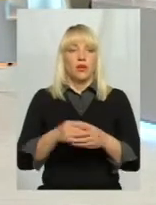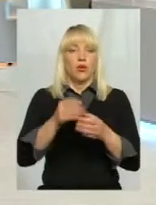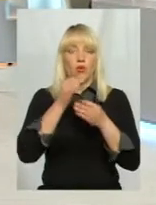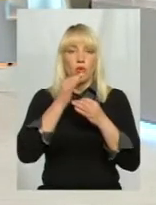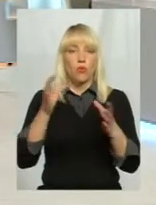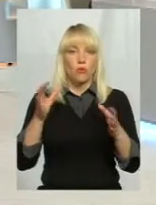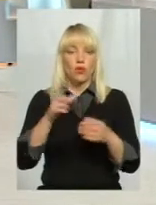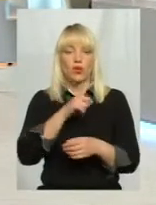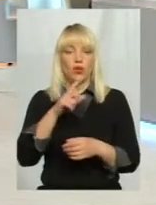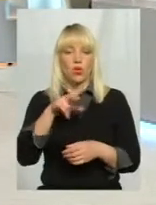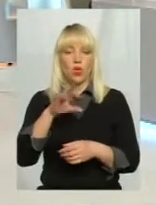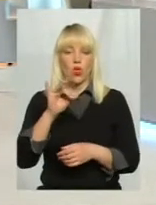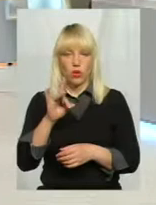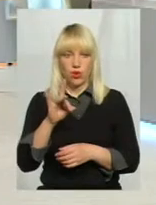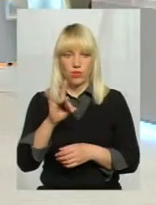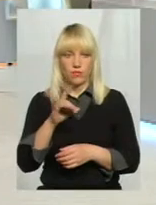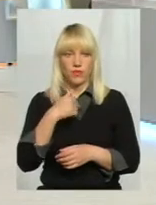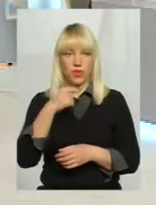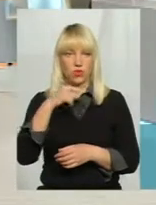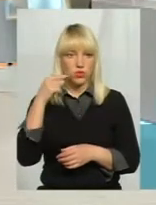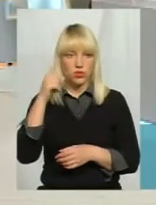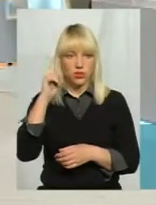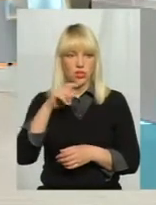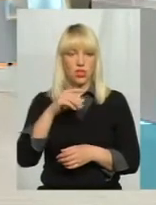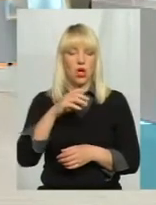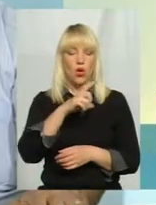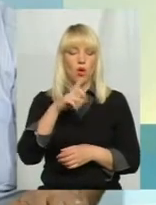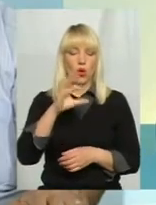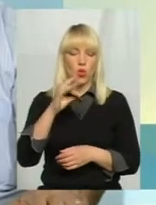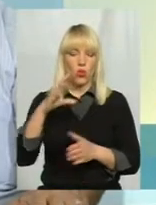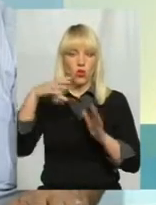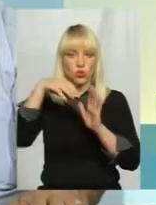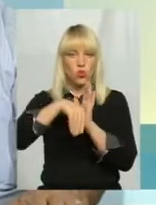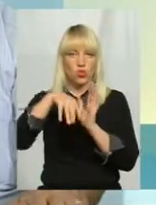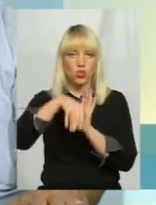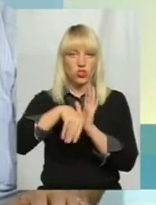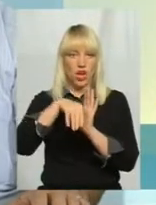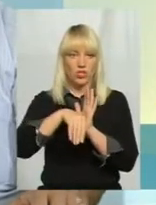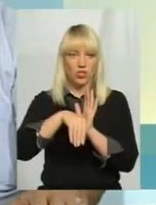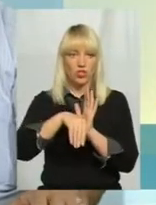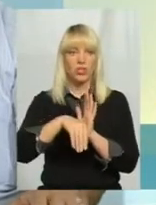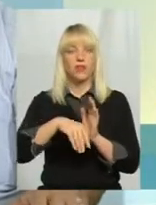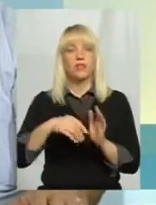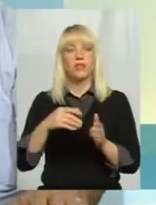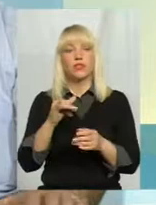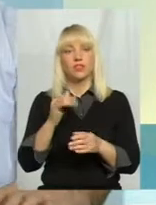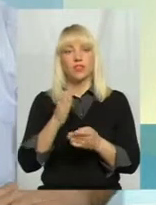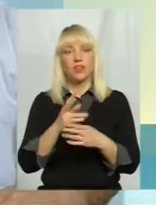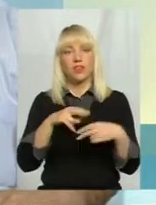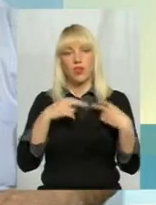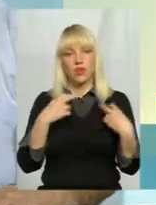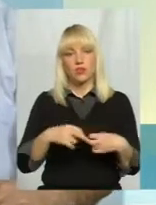Любі хлор, ну, я російською знаю слово, хлор в суддержащі, хлор або хлор в суддержащі, то є ризикована